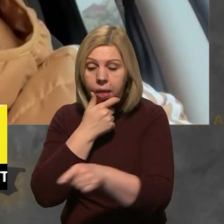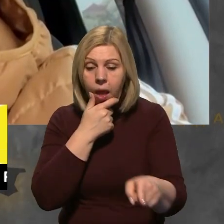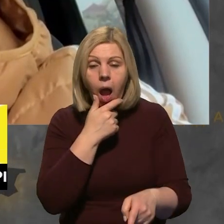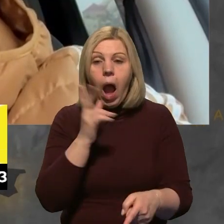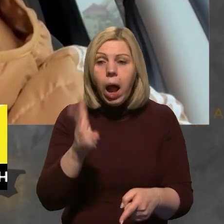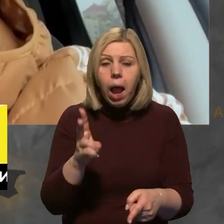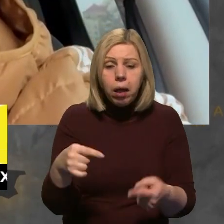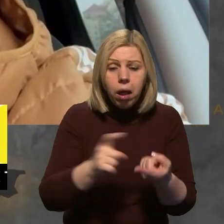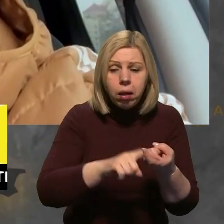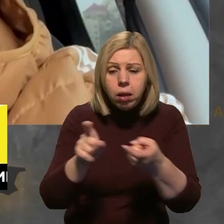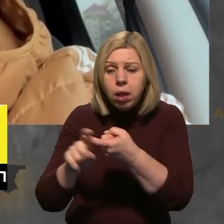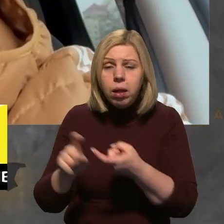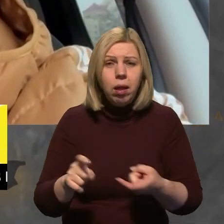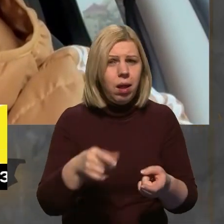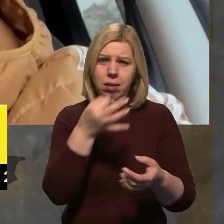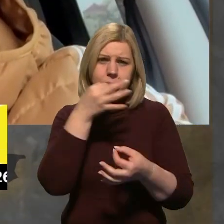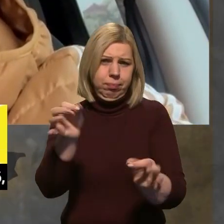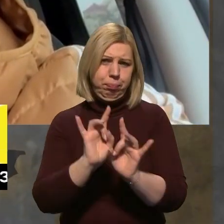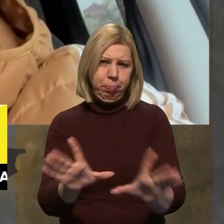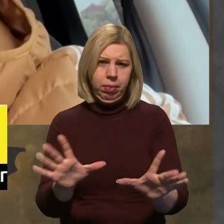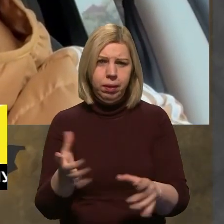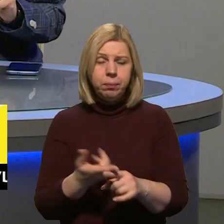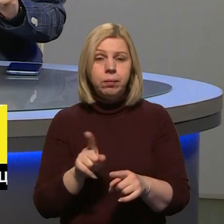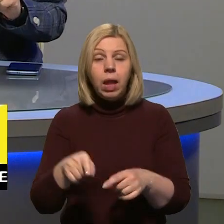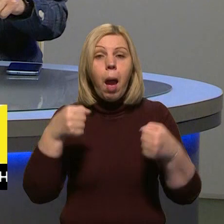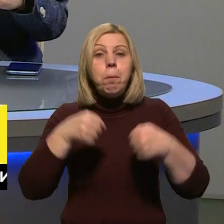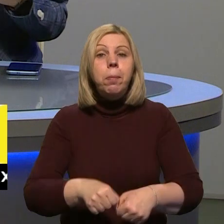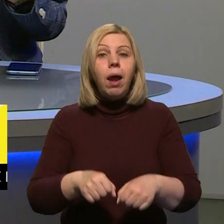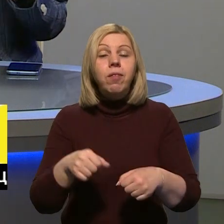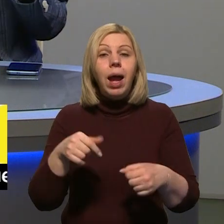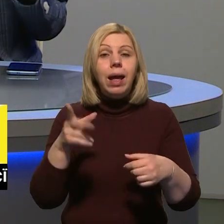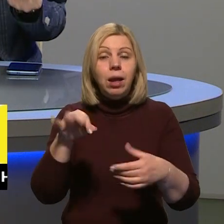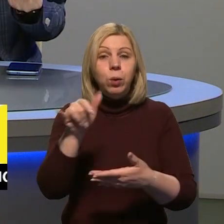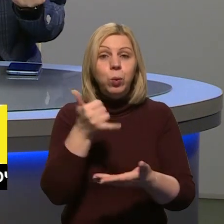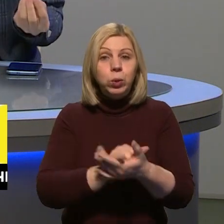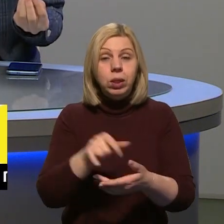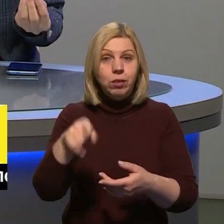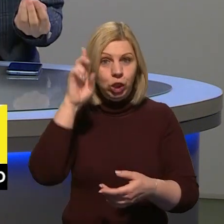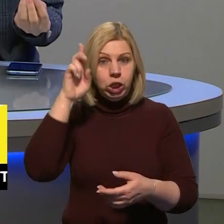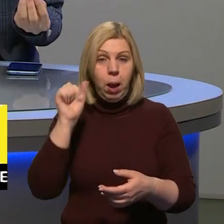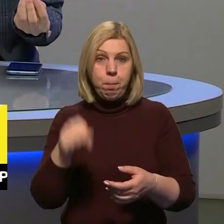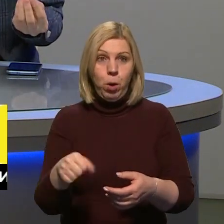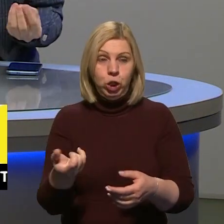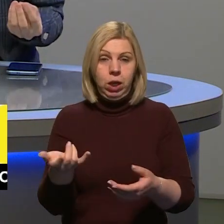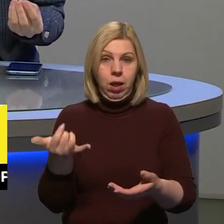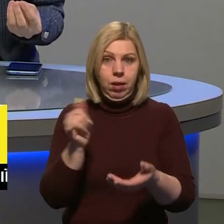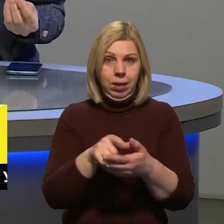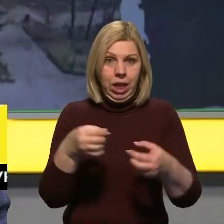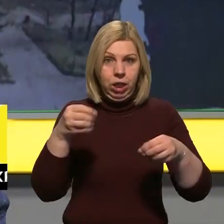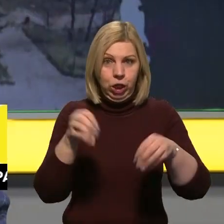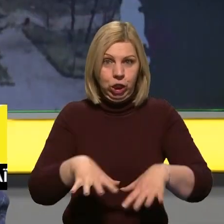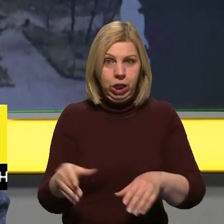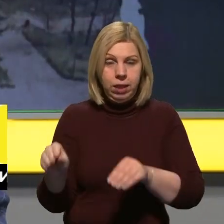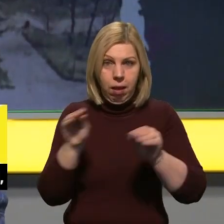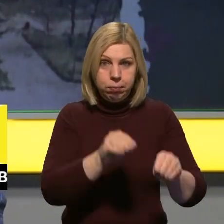Стиславе, інтелектуальні права на цей продукт, вони все-таки належать державі. І для того, щоб можна було виставити open-source рішення, то,